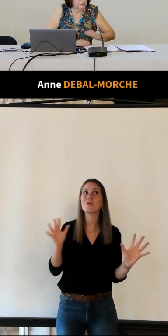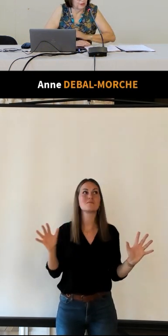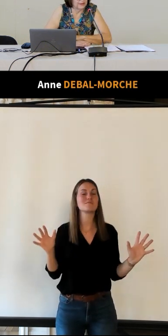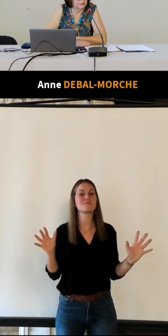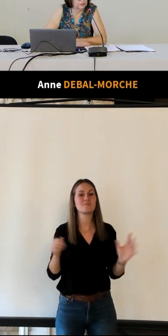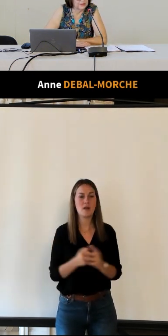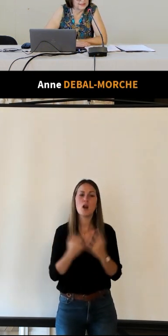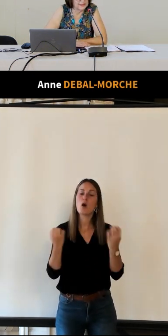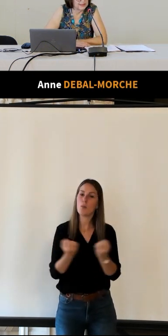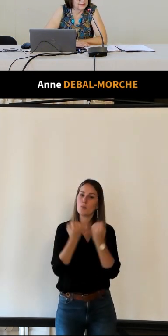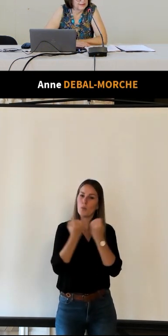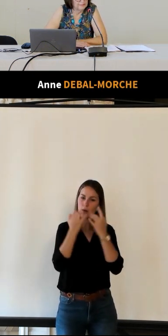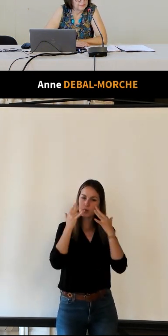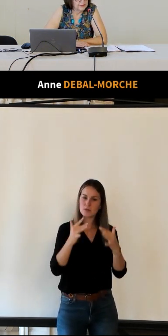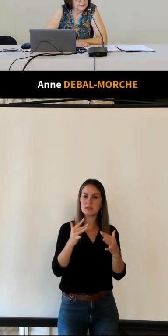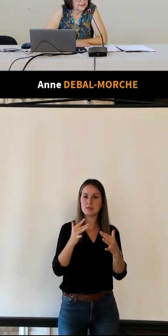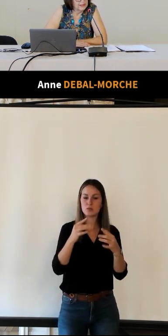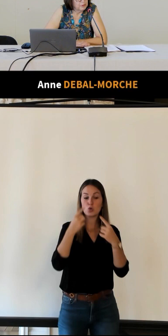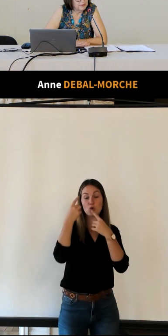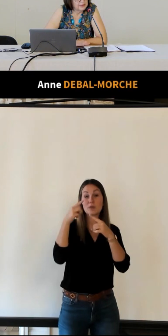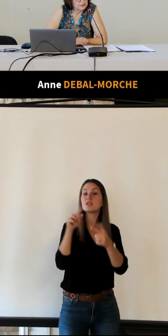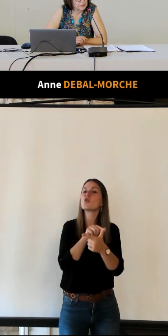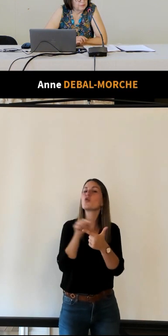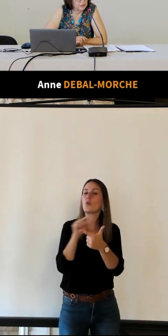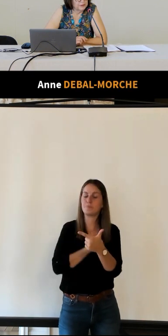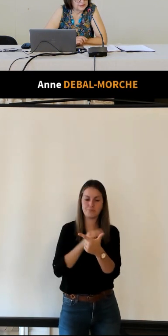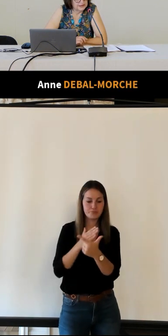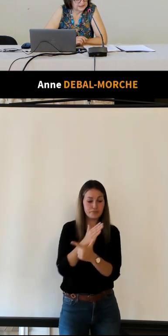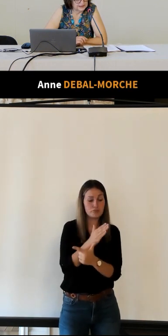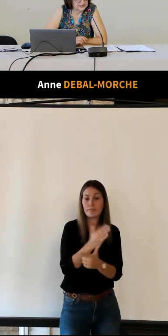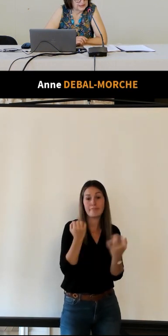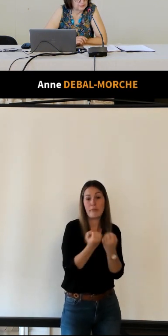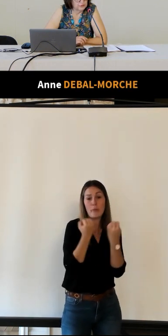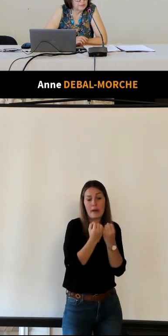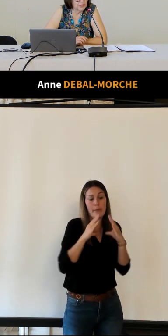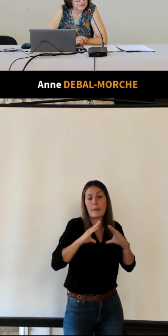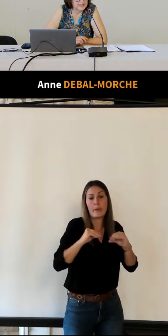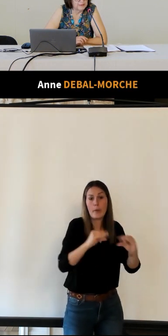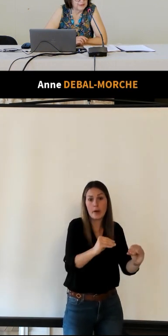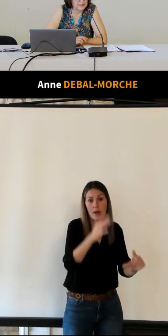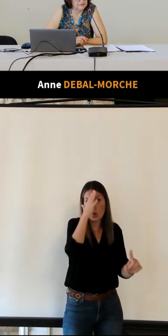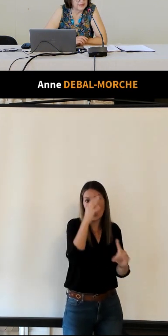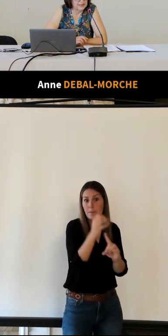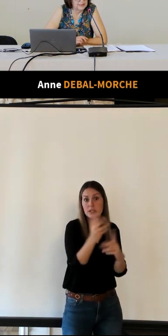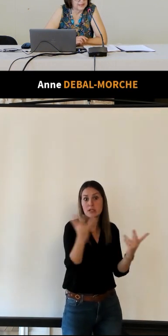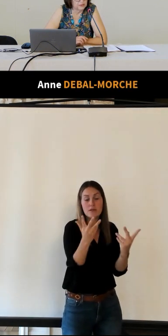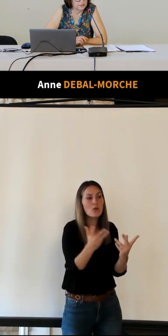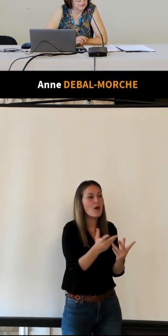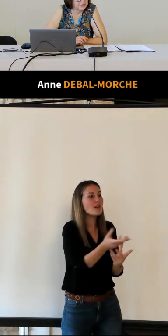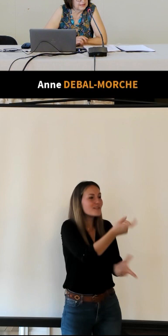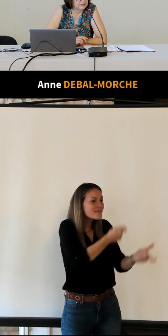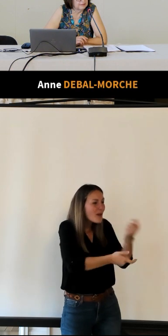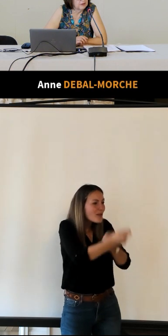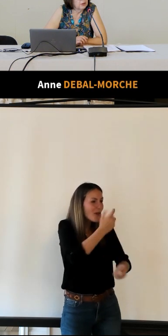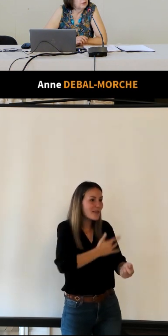sortes de propagande touristique la propagande proprement dite qui a pour objet principal d'éveiller l'intérêt du